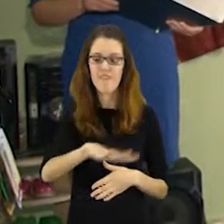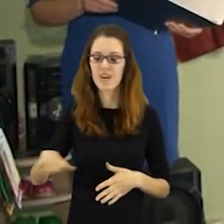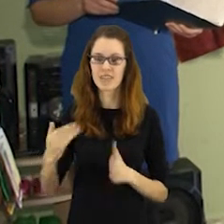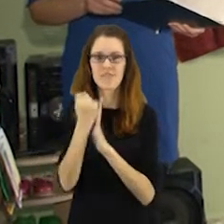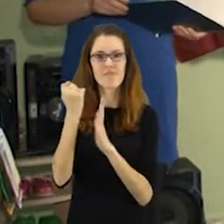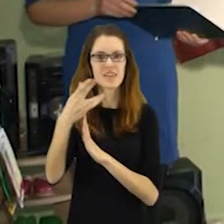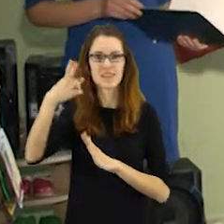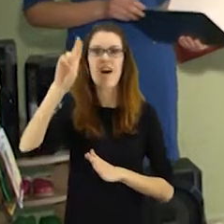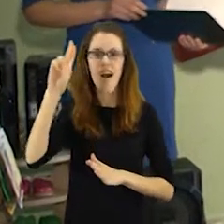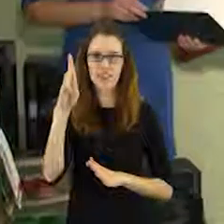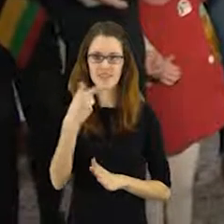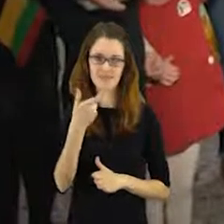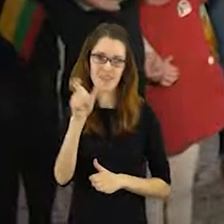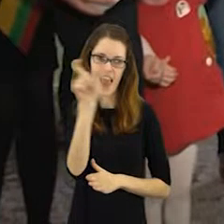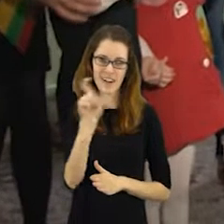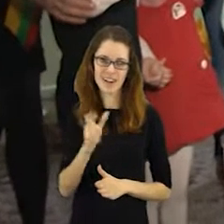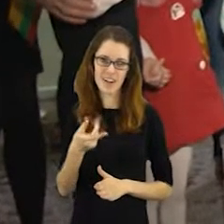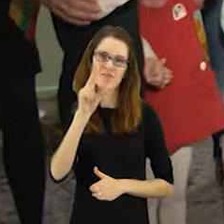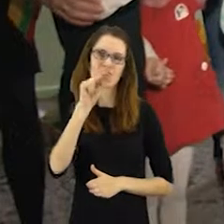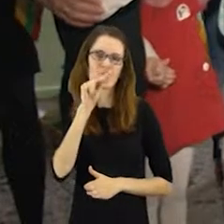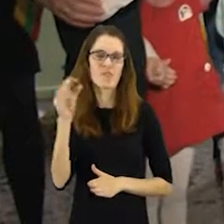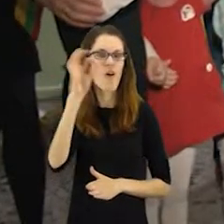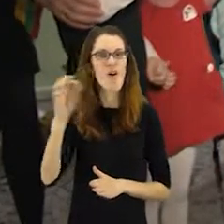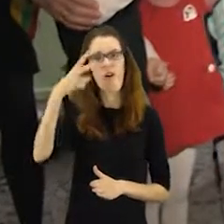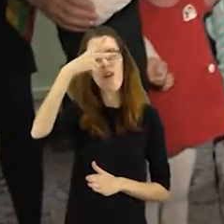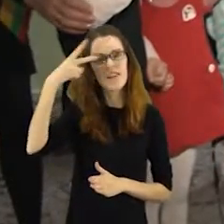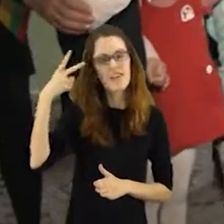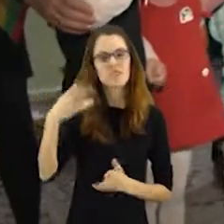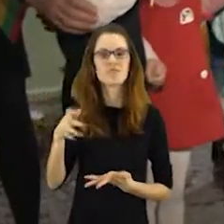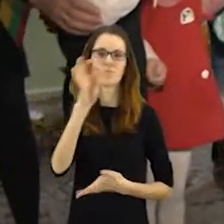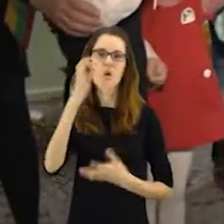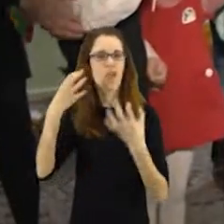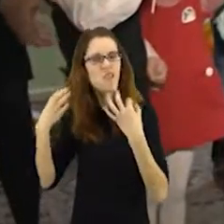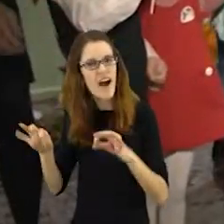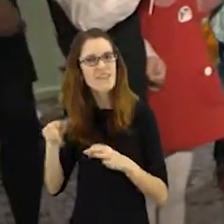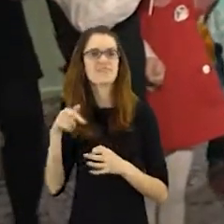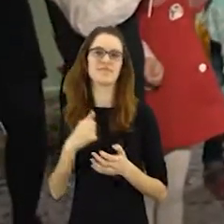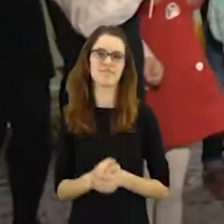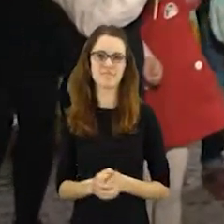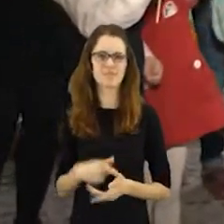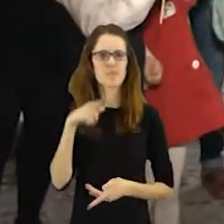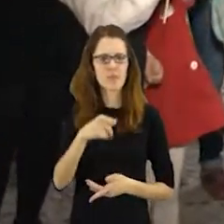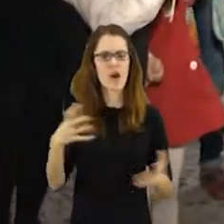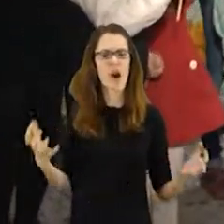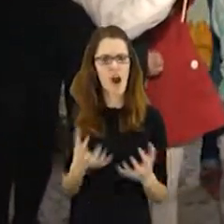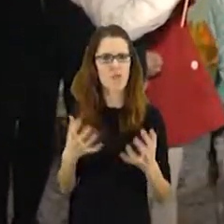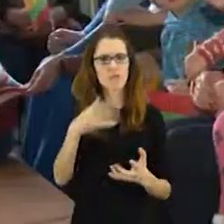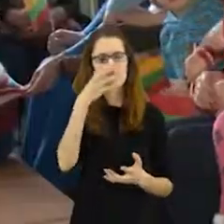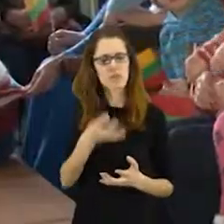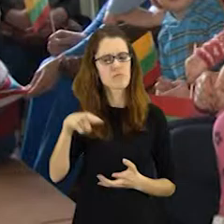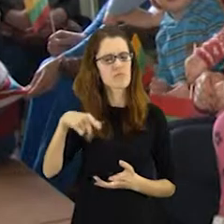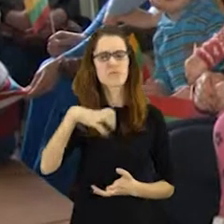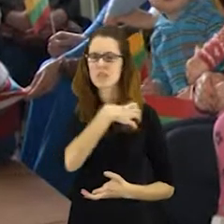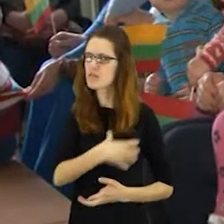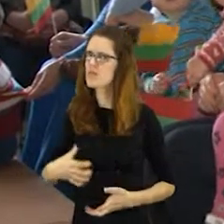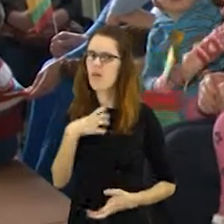lėraščius apie Lietuvą ir laisvę. Kūdikių namų vadovės sako, kad skiepiti tautiškumą vaikams reikia nuo pat mažų dienų. Nors šių namų